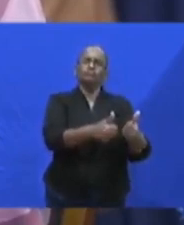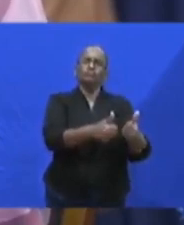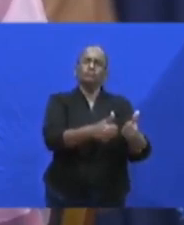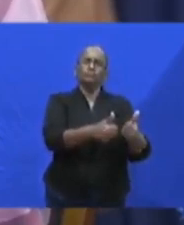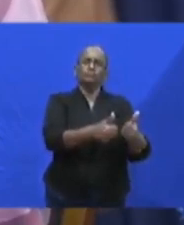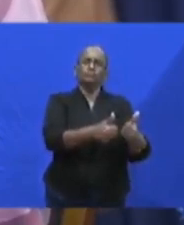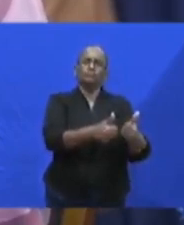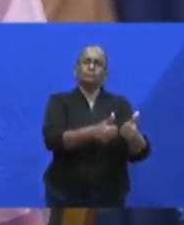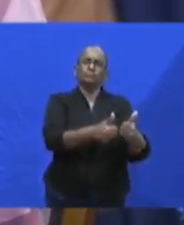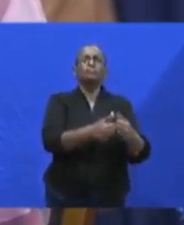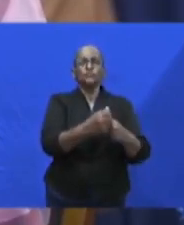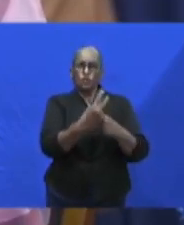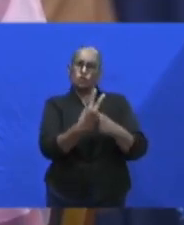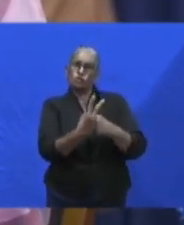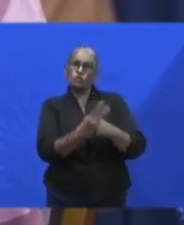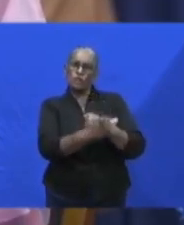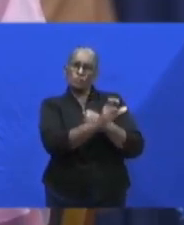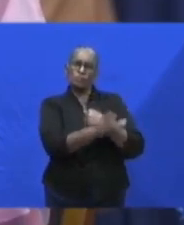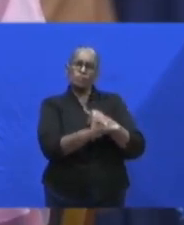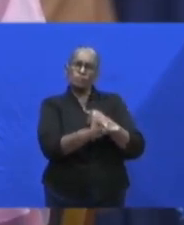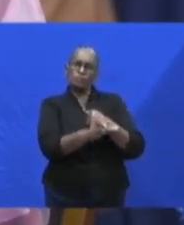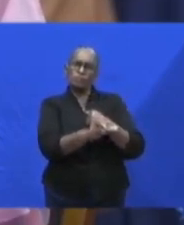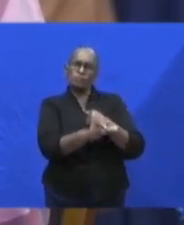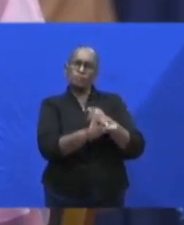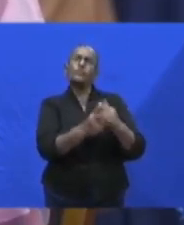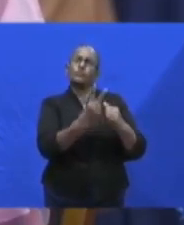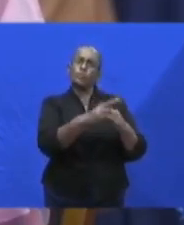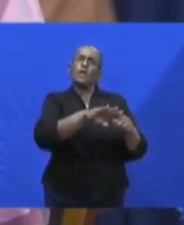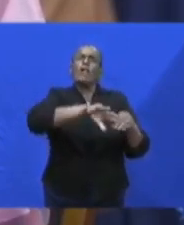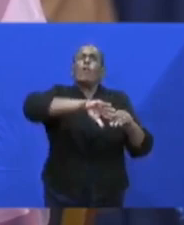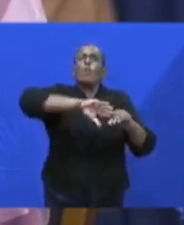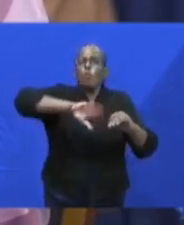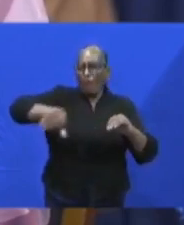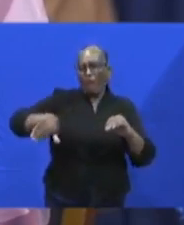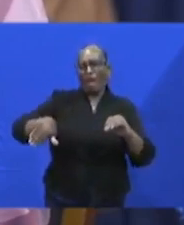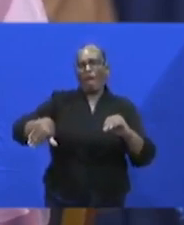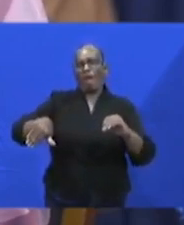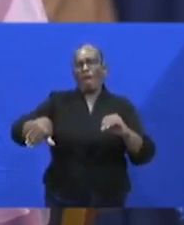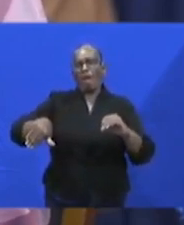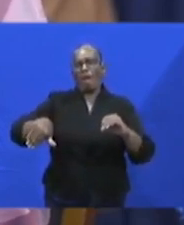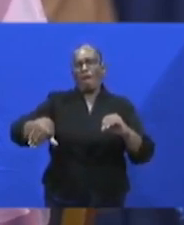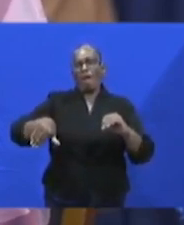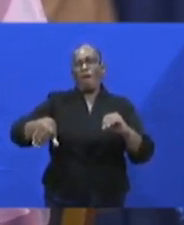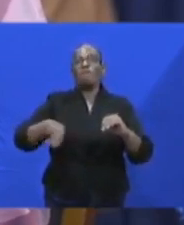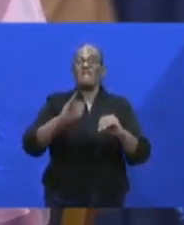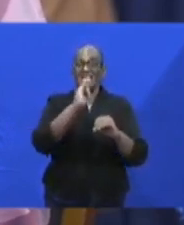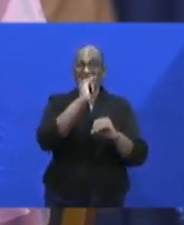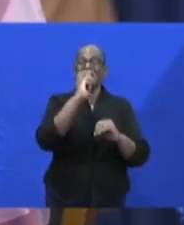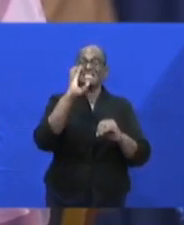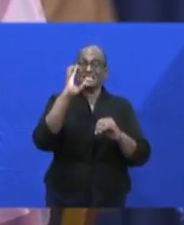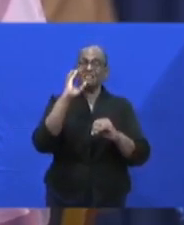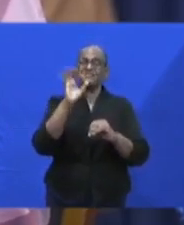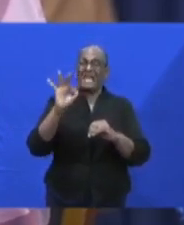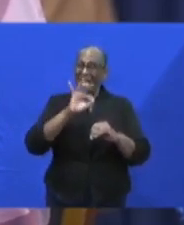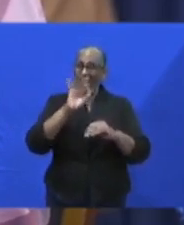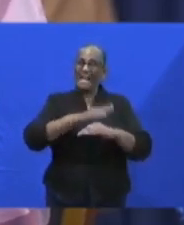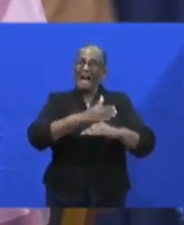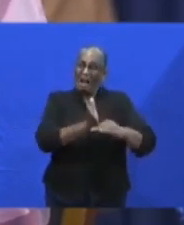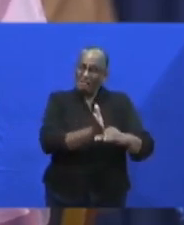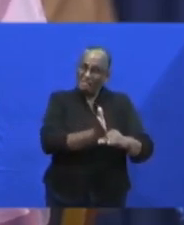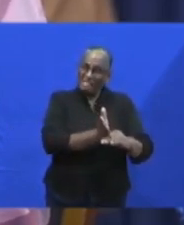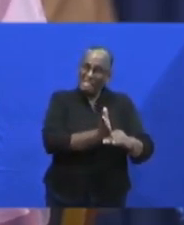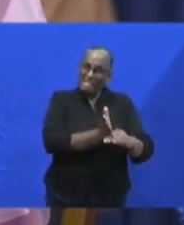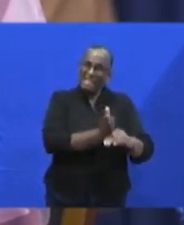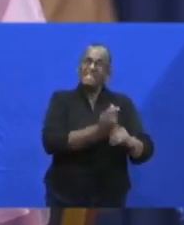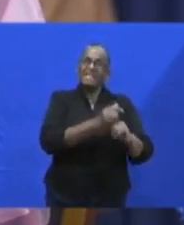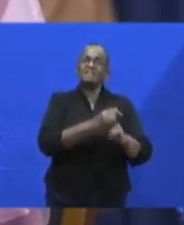Twee van hen zijn riets ontslagen uit de intensieve keer unit van